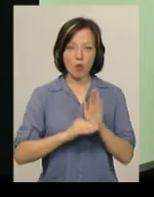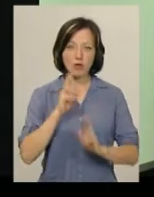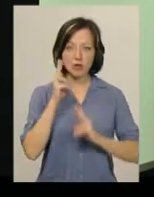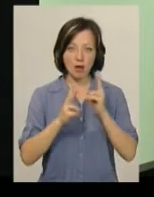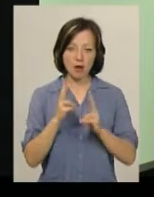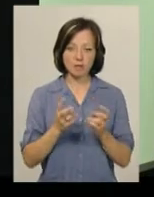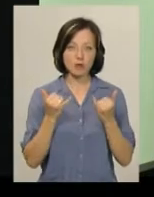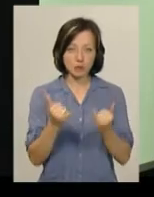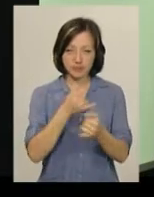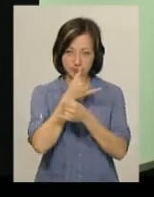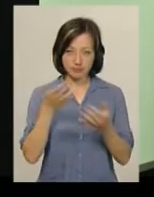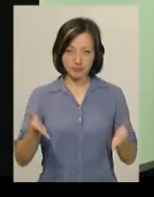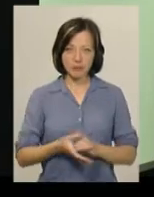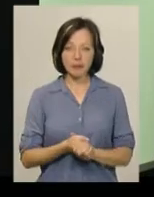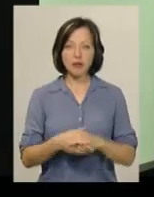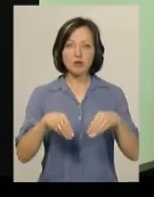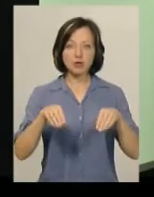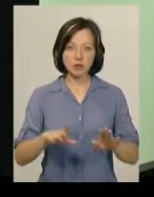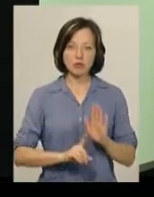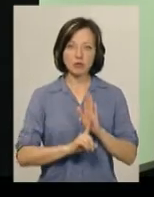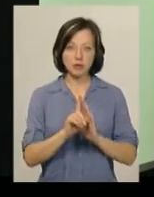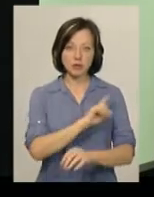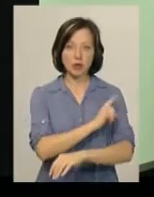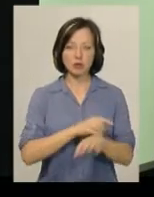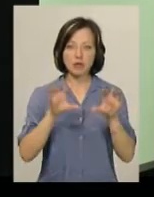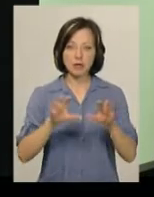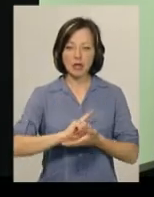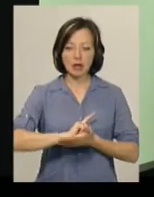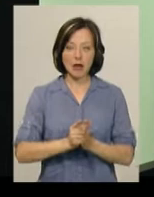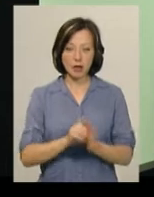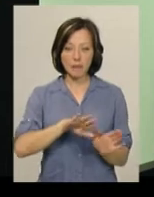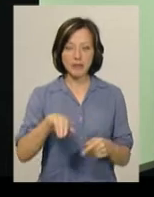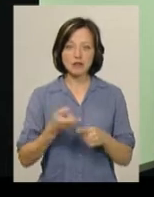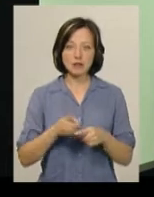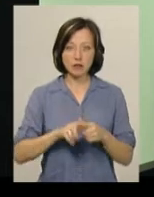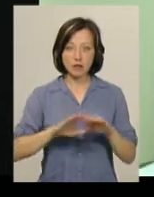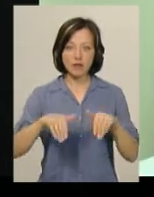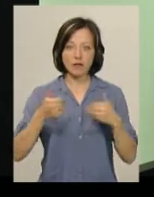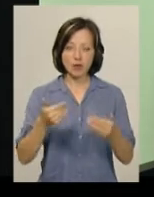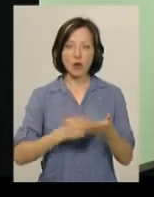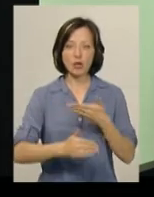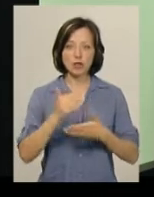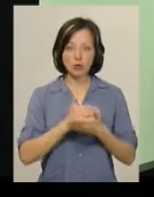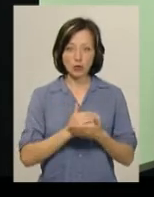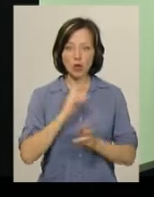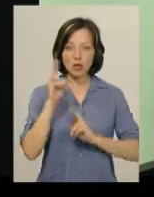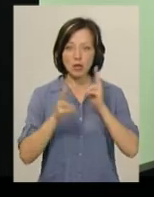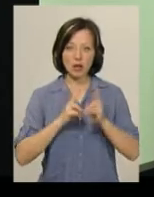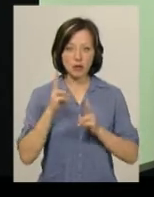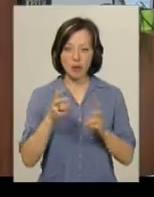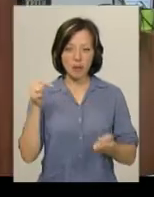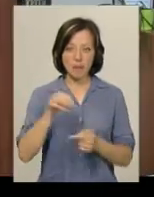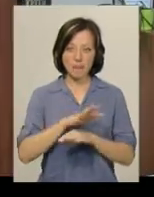скаргу – без задоволення. Постанова набирає законної сили негайно, після її винесення є остаточною, оскарженню не